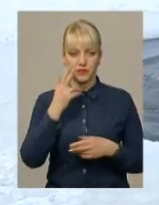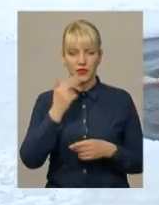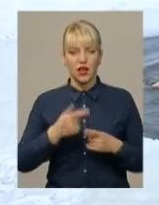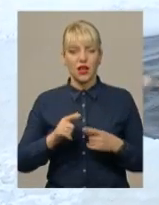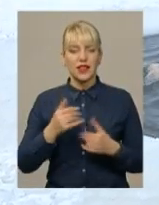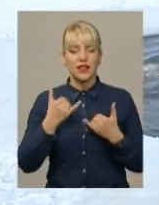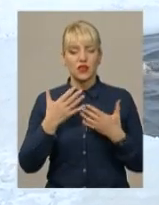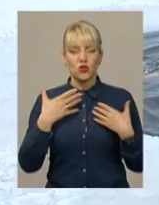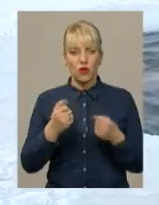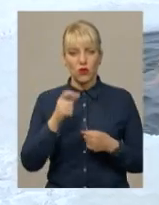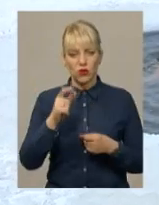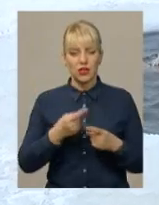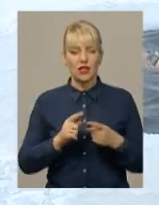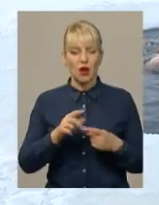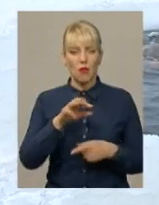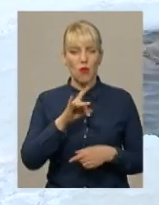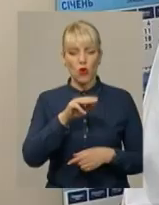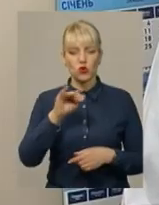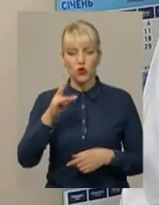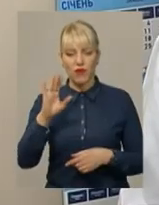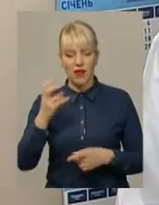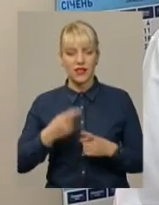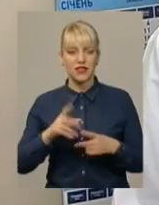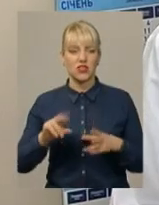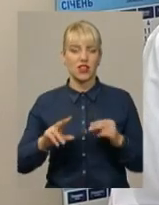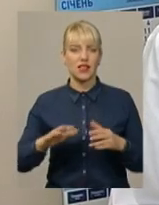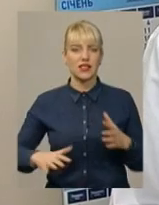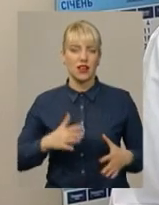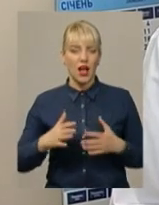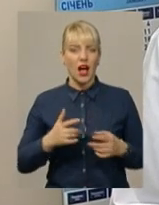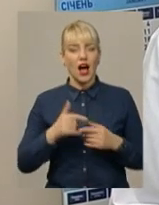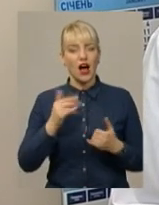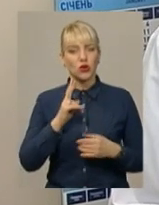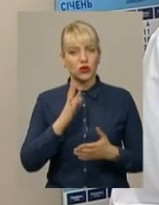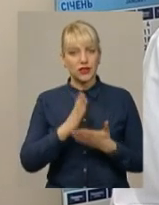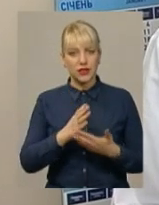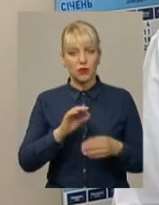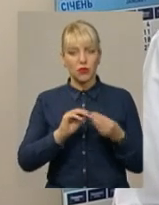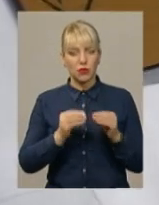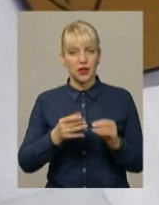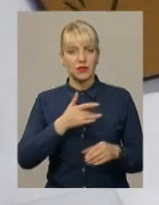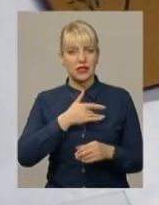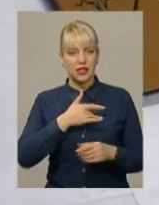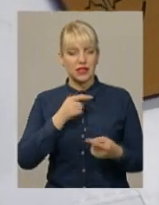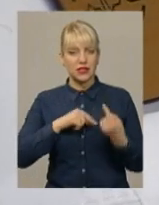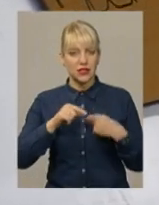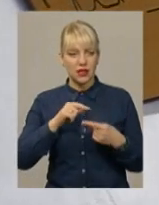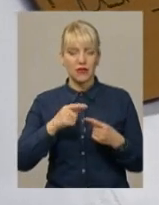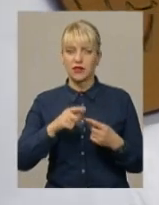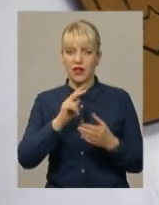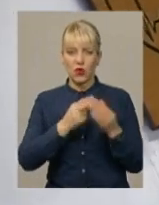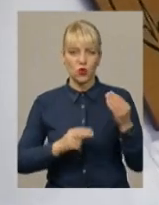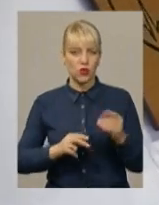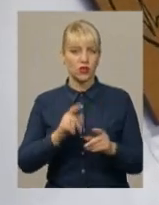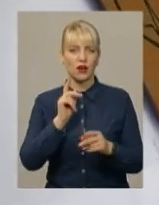моржування це метод загартовування, каже лікар-кардіолог Наталя Щепіна. Для тих же, хто має, зокрема, серцево-судинні захворювання, занурення в крижану воду